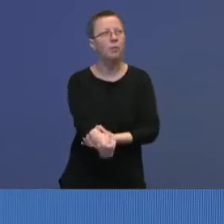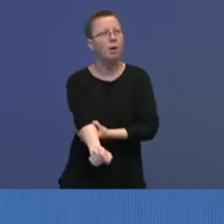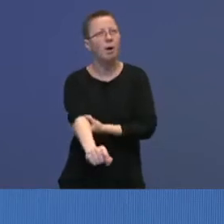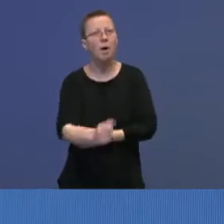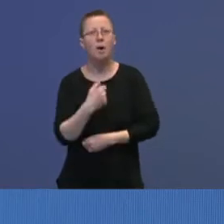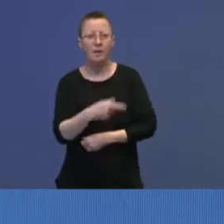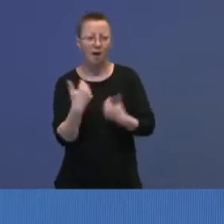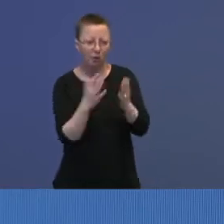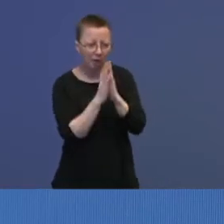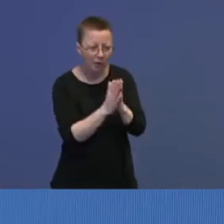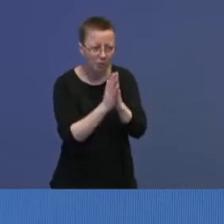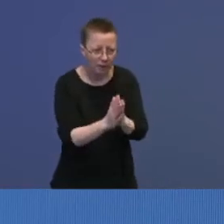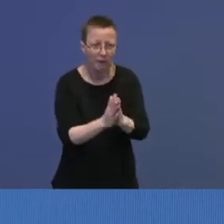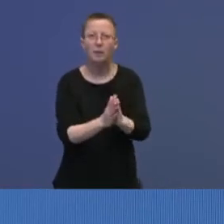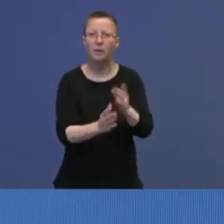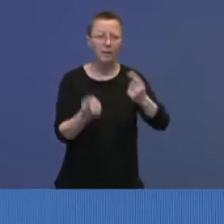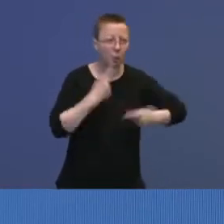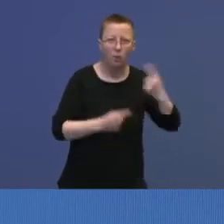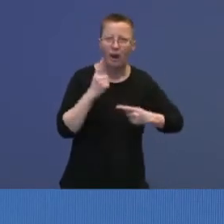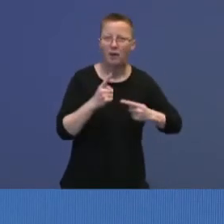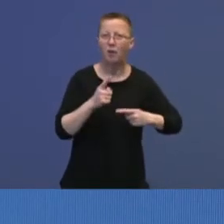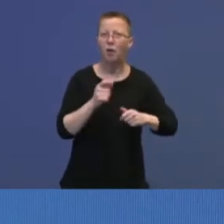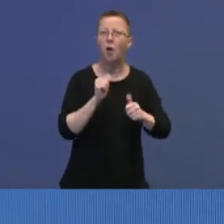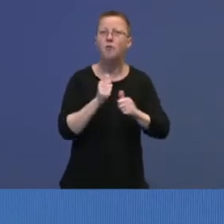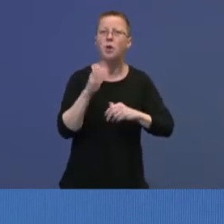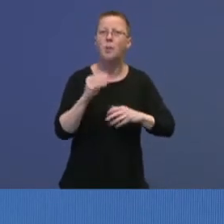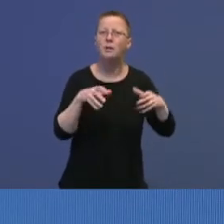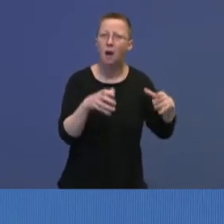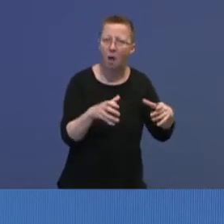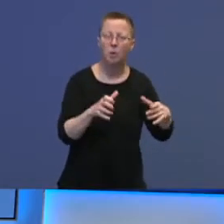fått en anmodning. De har tatt i formannskapet. De gjør sine forberedelser.